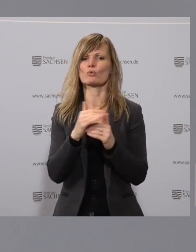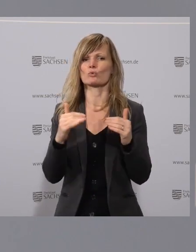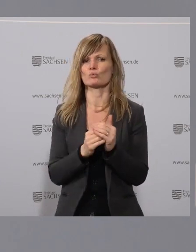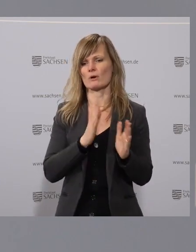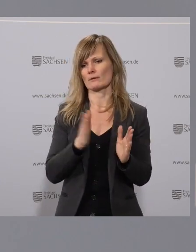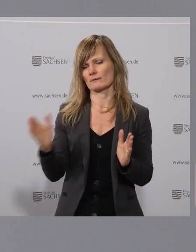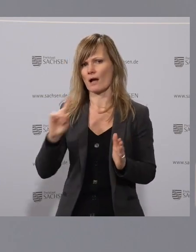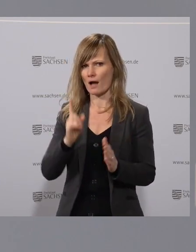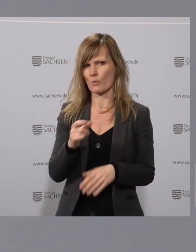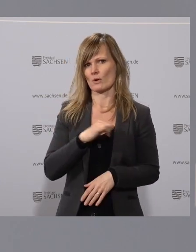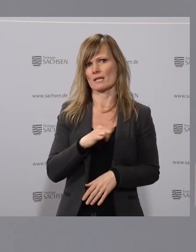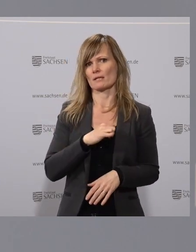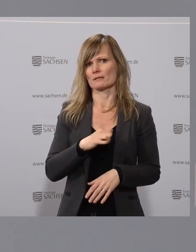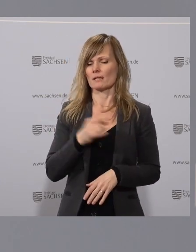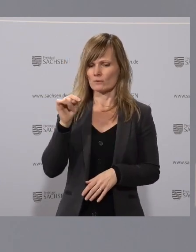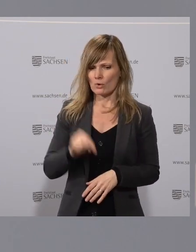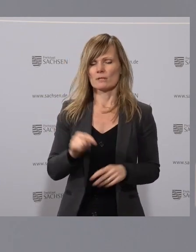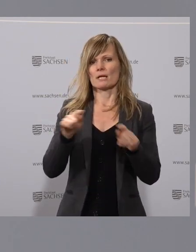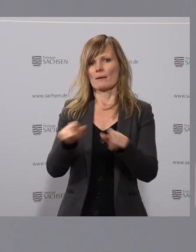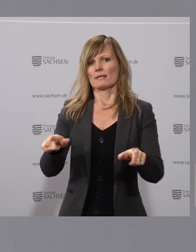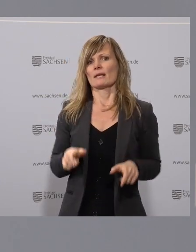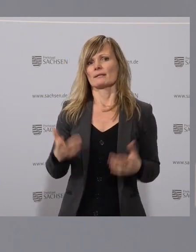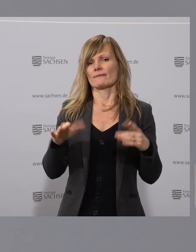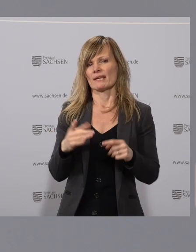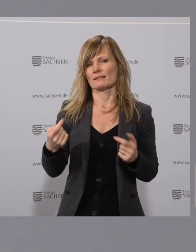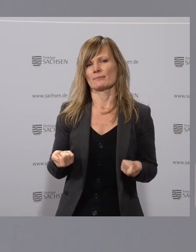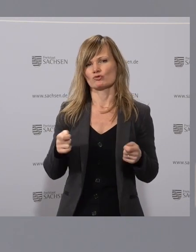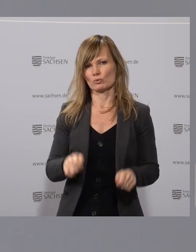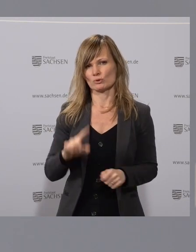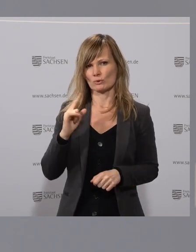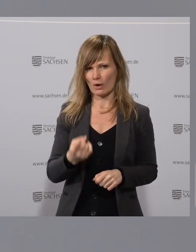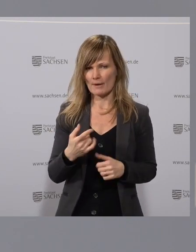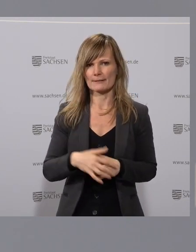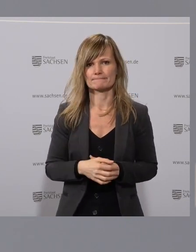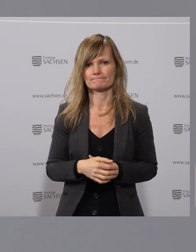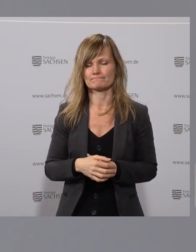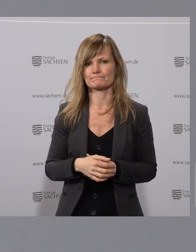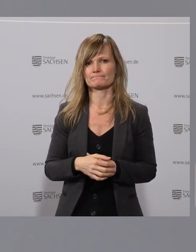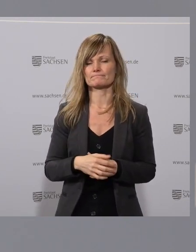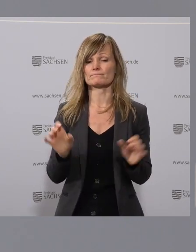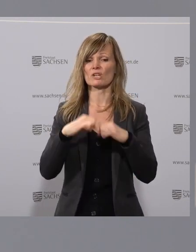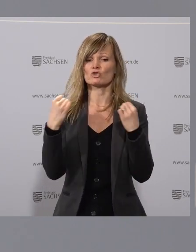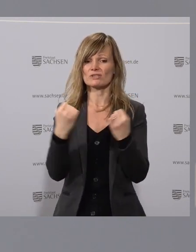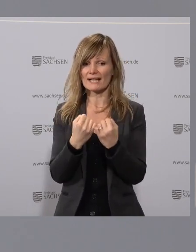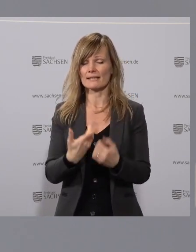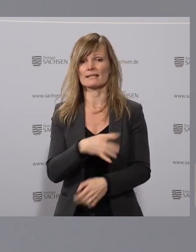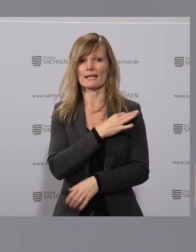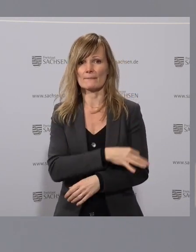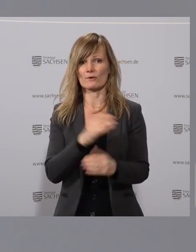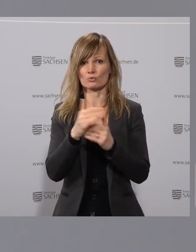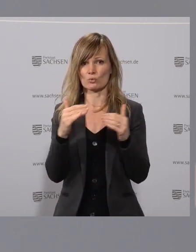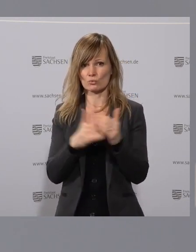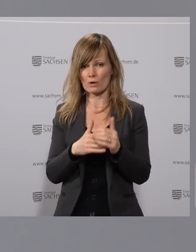weil ich glaube, das ist auch nochmal interessant, das haben wir heute auch im Kabinett beschlossen. Wir haben die künftigen staatlichen Impfstrukturen im Kabinett